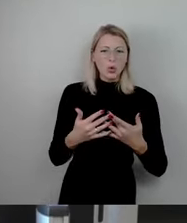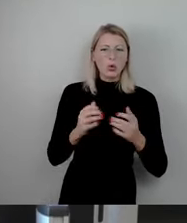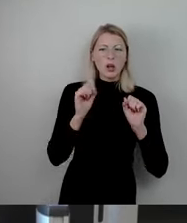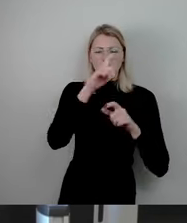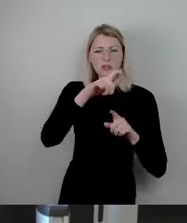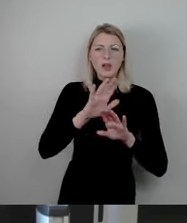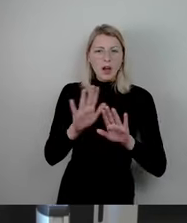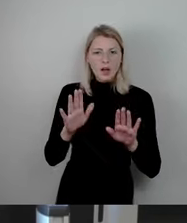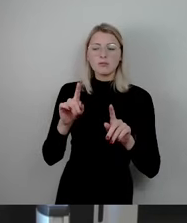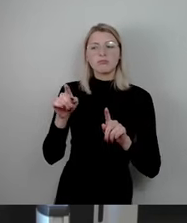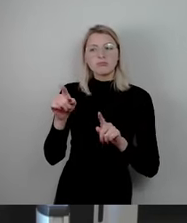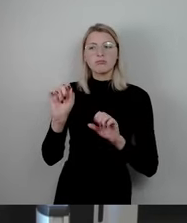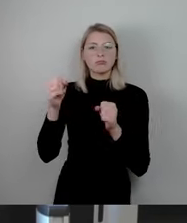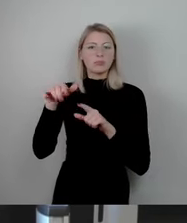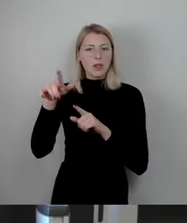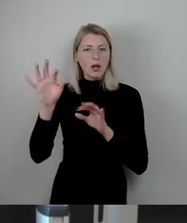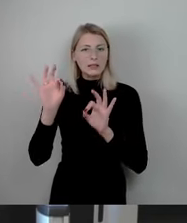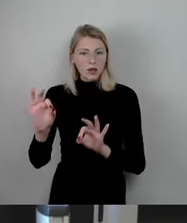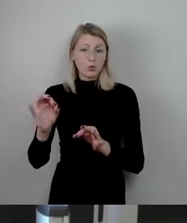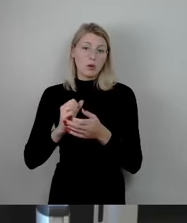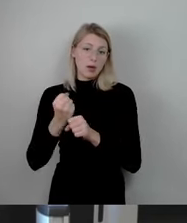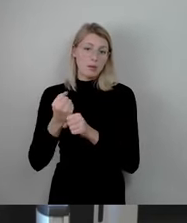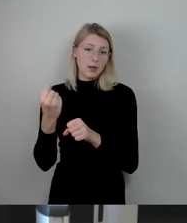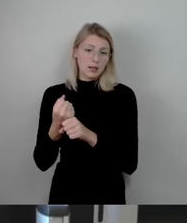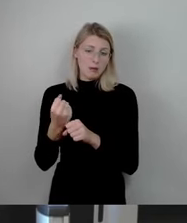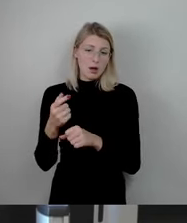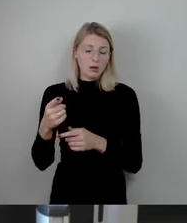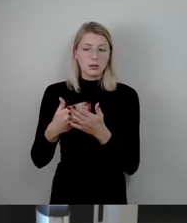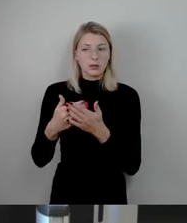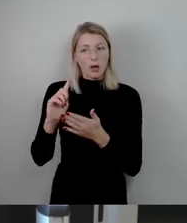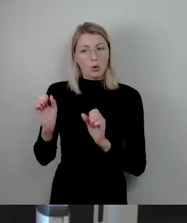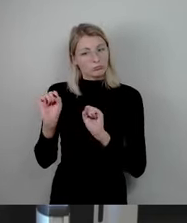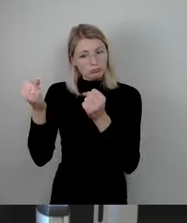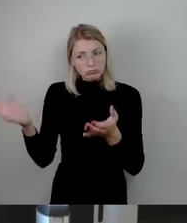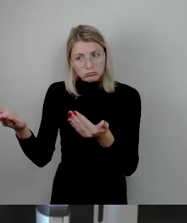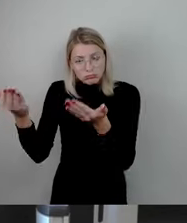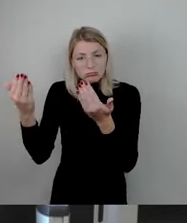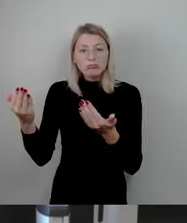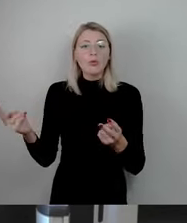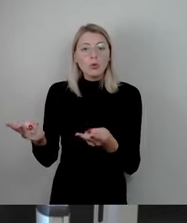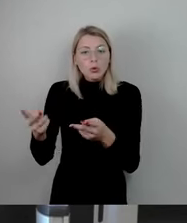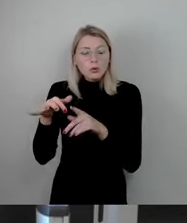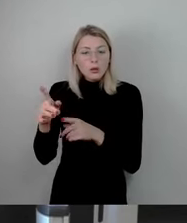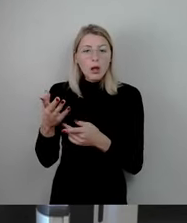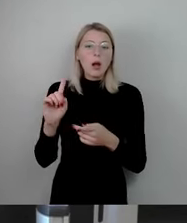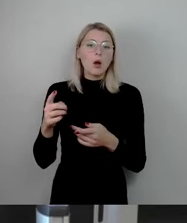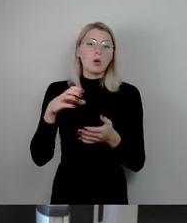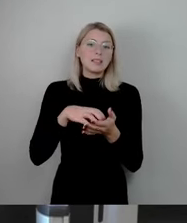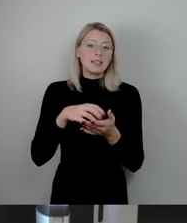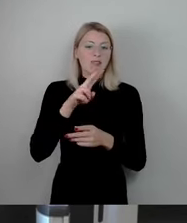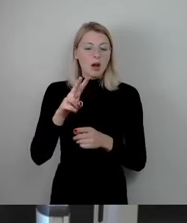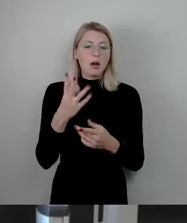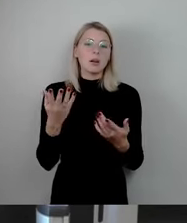eine gute Arbeit machen. Wir sollten denen hier an dieser Stelle auch den notwendigen Rückenwind geben und tatsächlich auch die Auswirkungen einer Citywache einfach